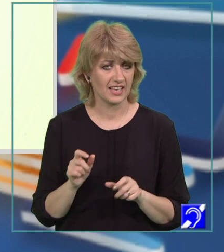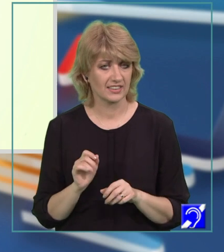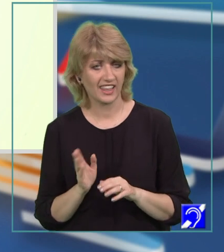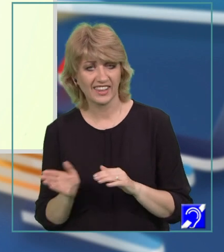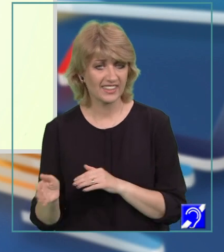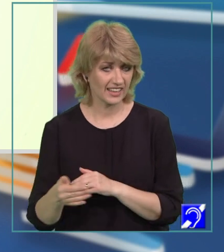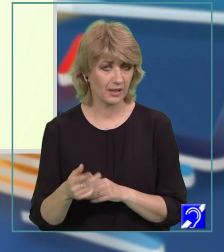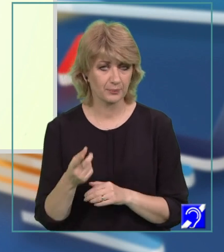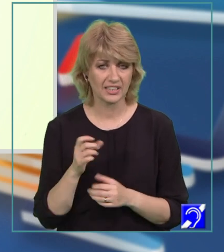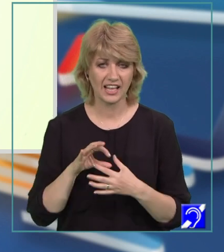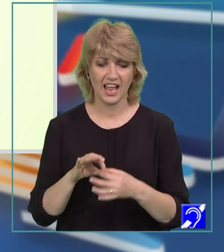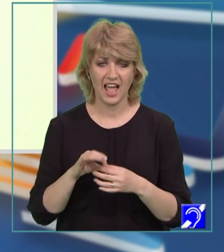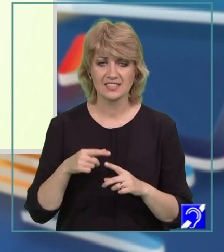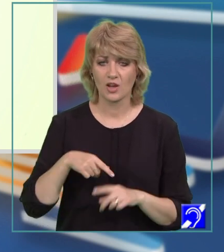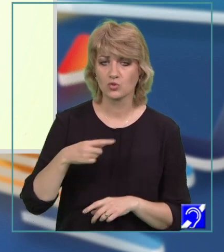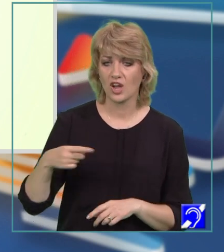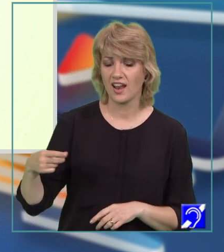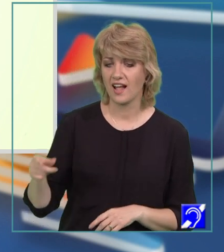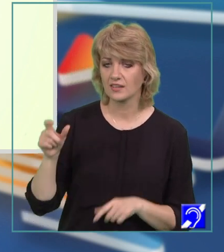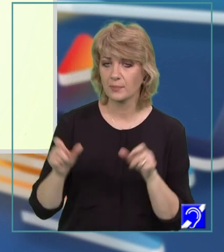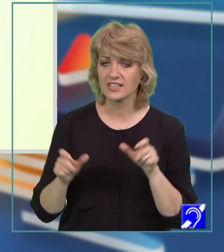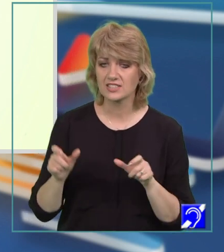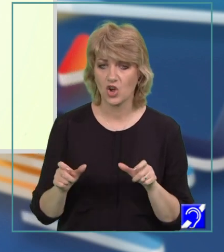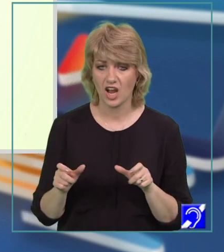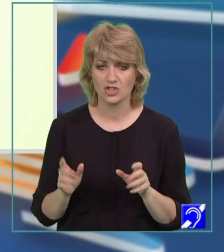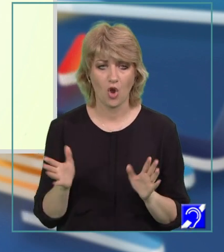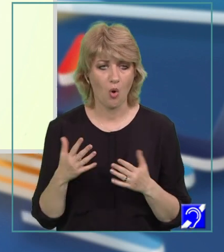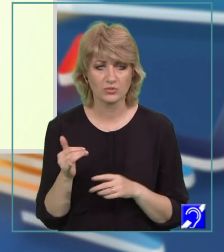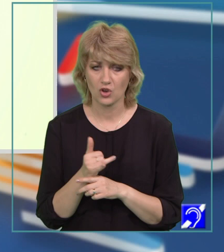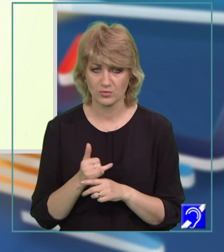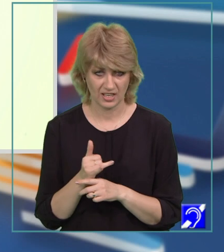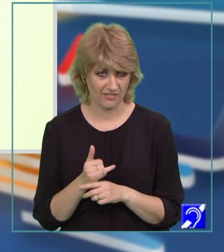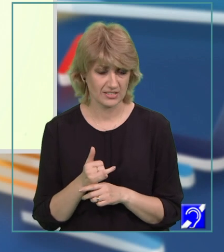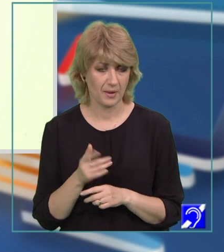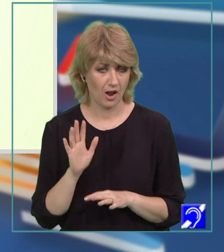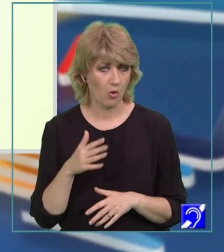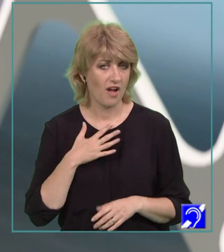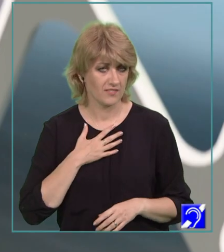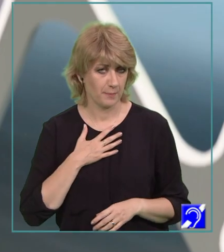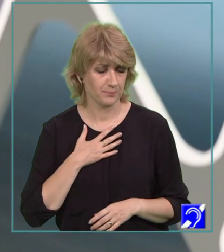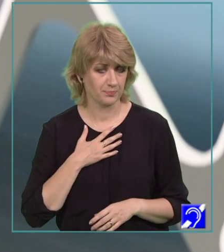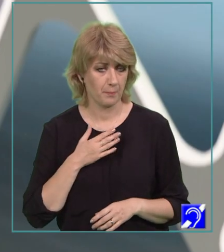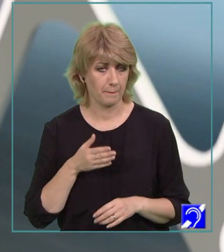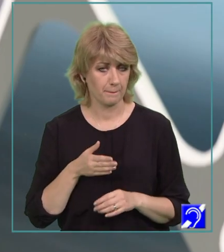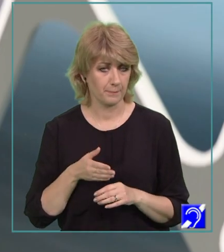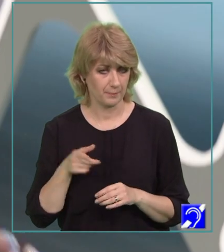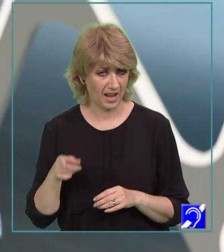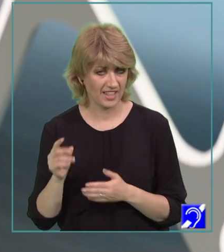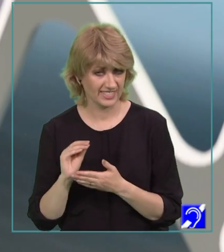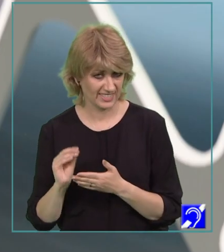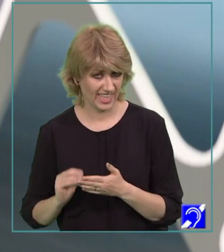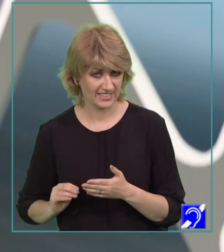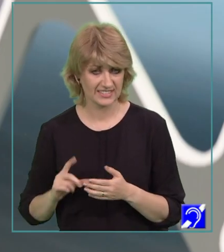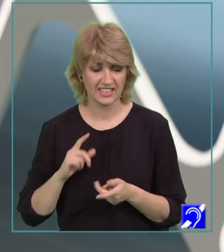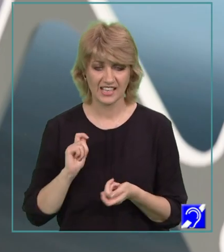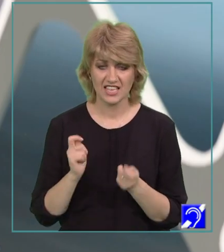prin relația cu celelalte personaje. Deci orice observație pe care o avem pe marginea unui text narrativ trebuie să